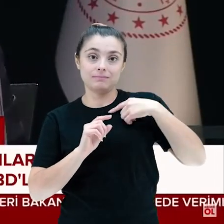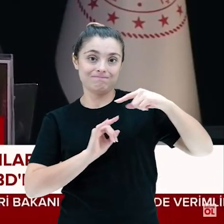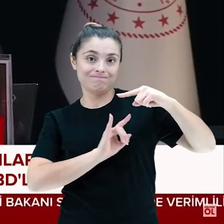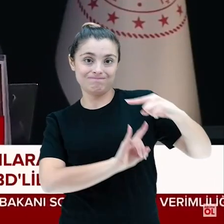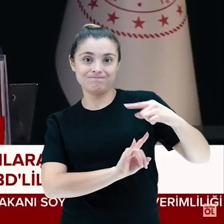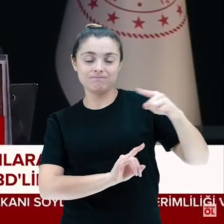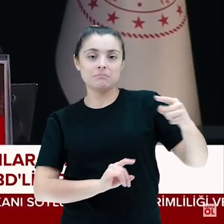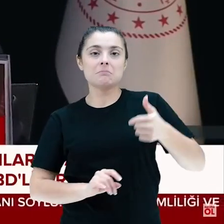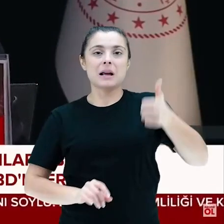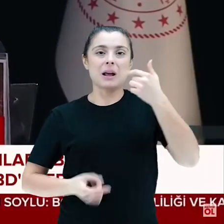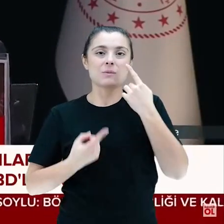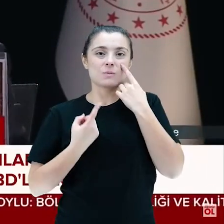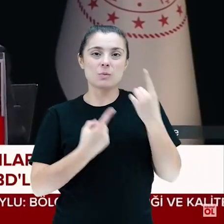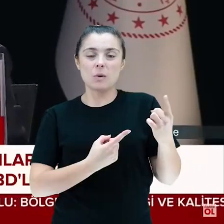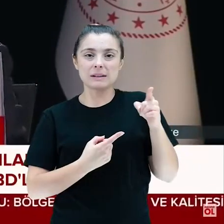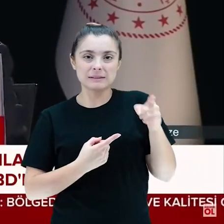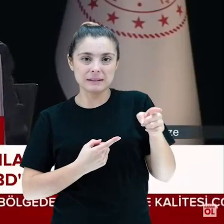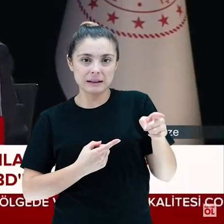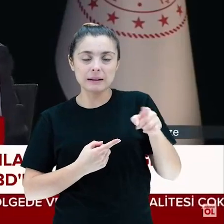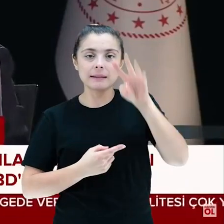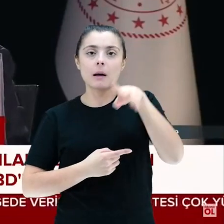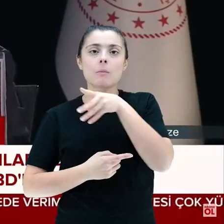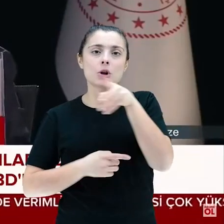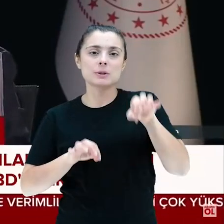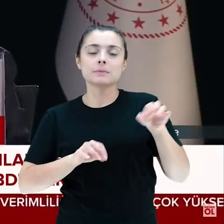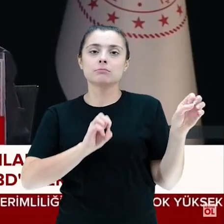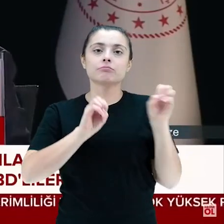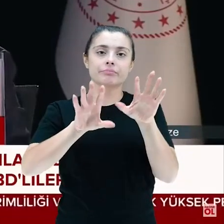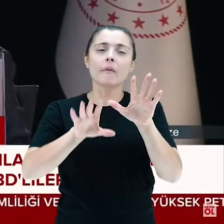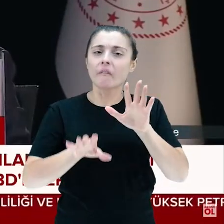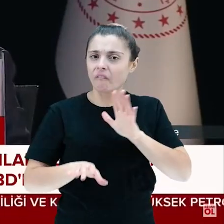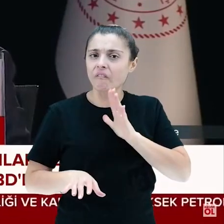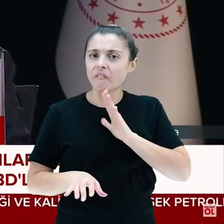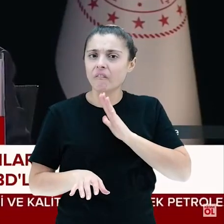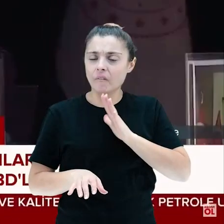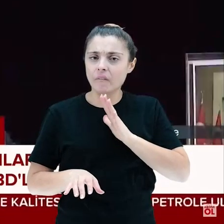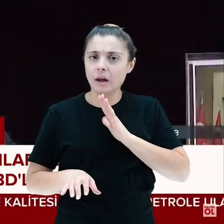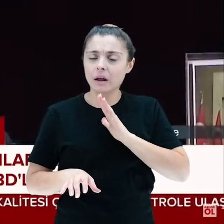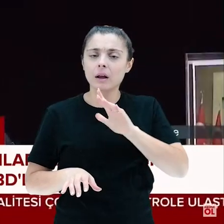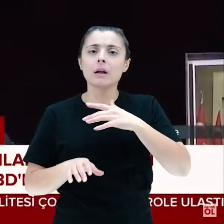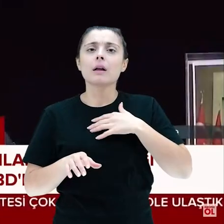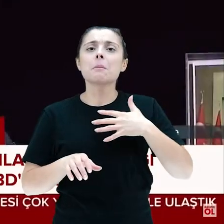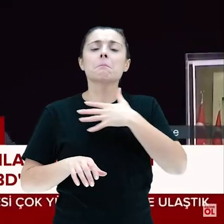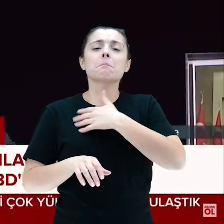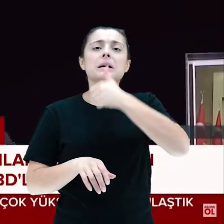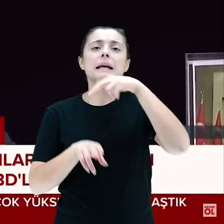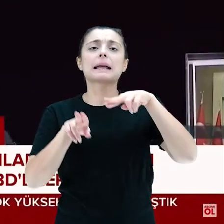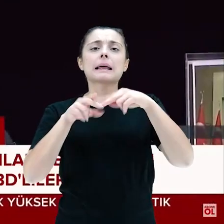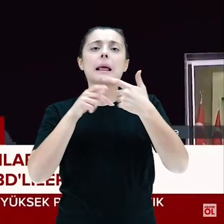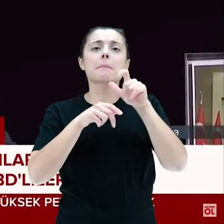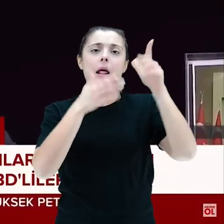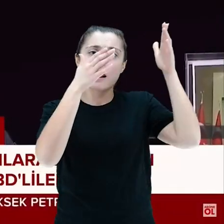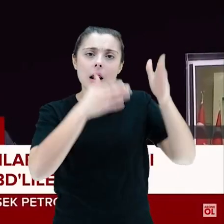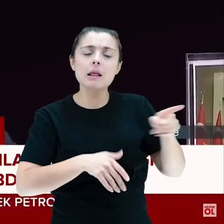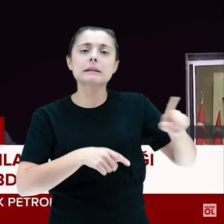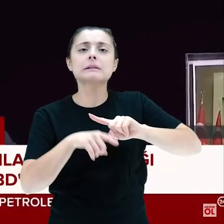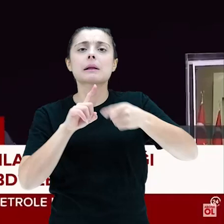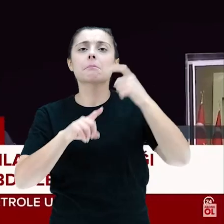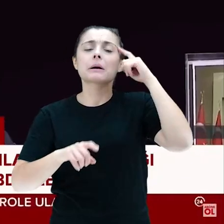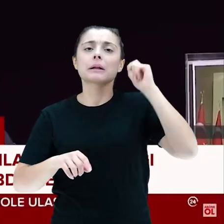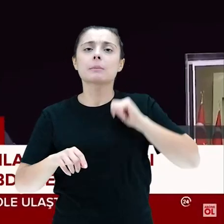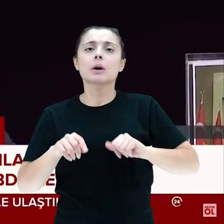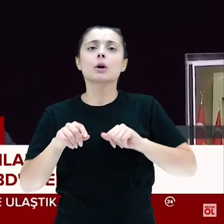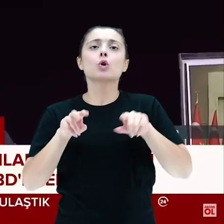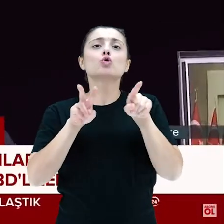sol tarafında, Sayın Bakan'ın gösterdiği tabloda, şimdi ekranı da verecek arkadaşlar, Kemal Kılıçdaroğlu'nun siyasi